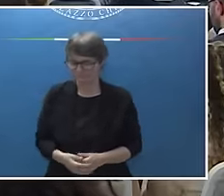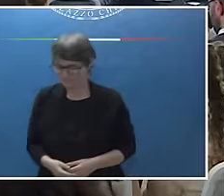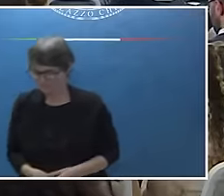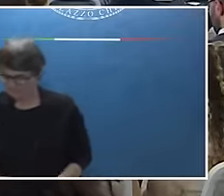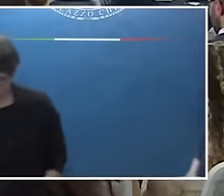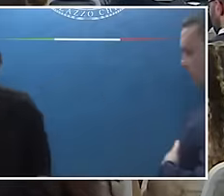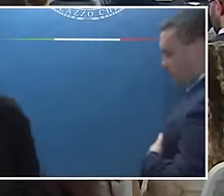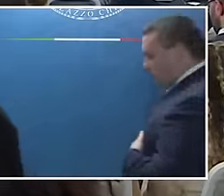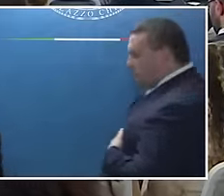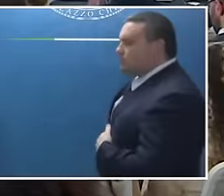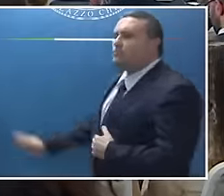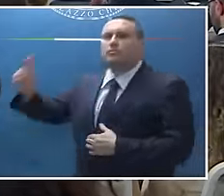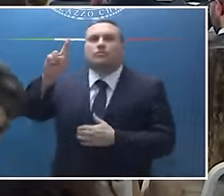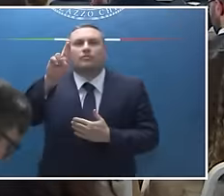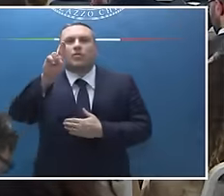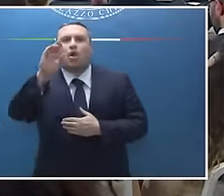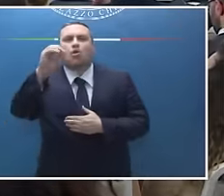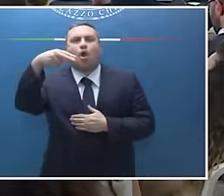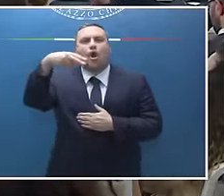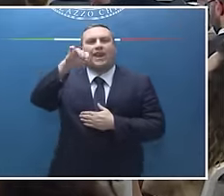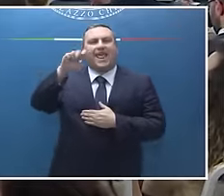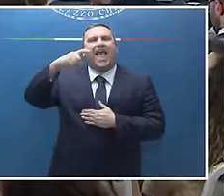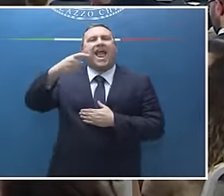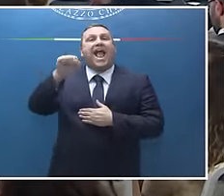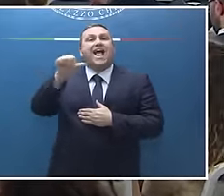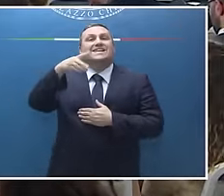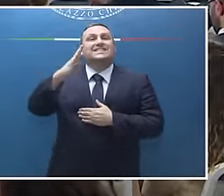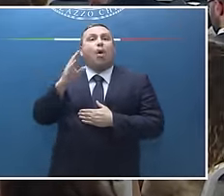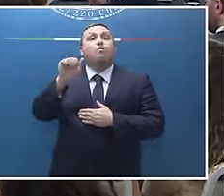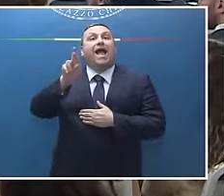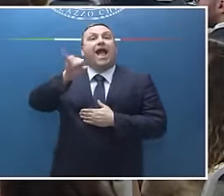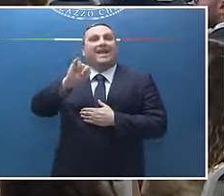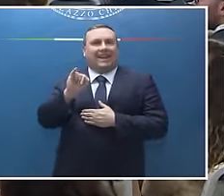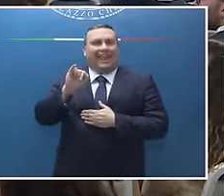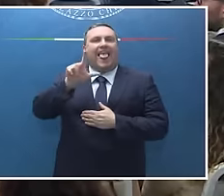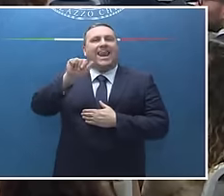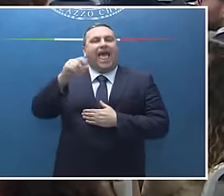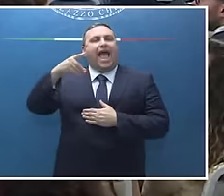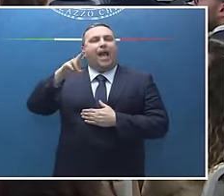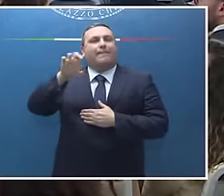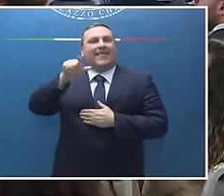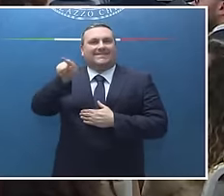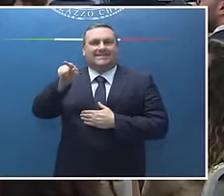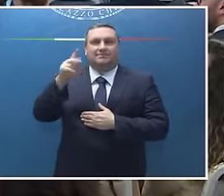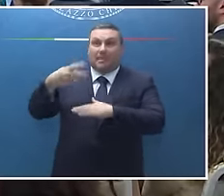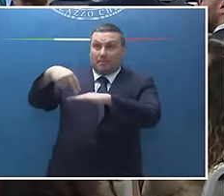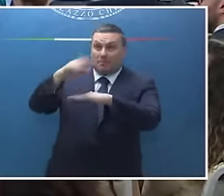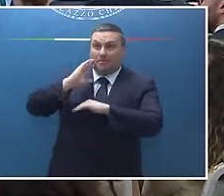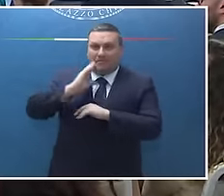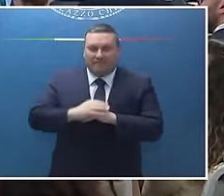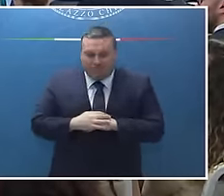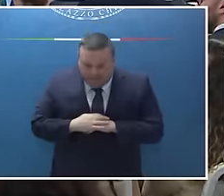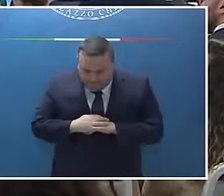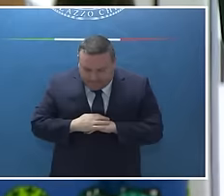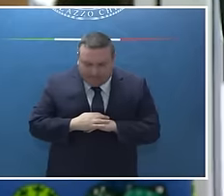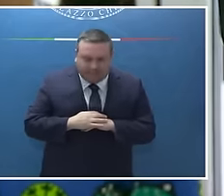Gasbarri dell'agenzia La Press. In piedi, per favore, grazie. Buon pomeriggio Presidente. Volevo chiederle tre curiosità